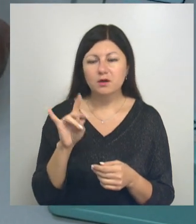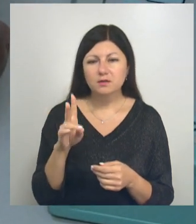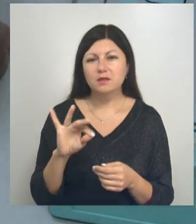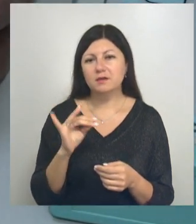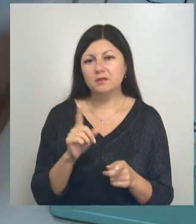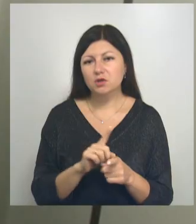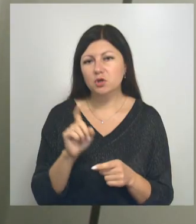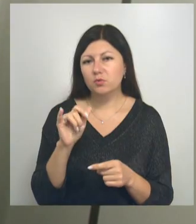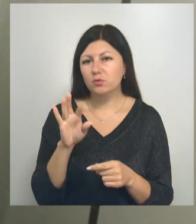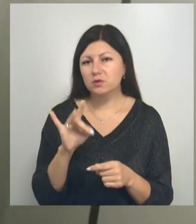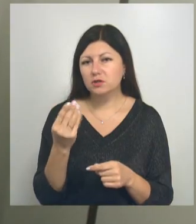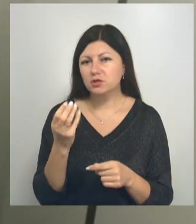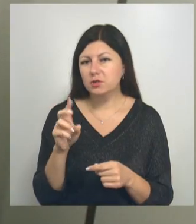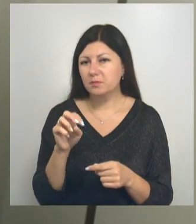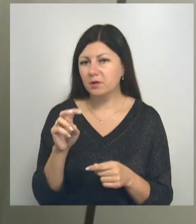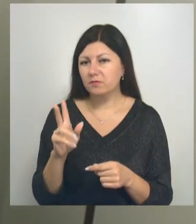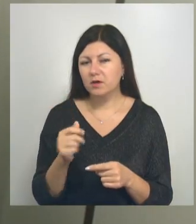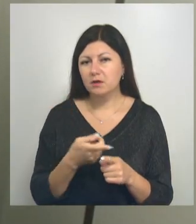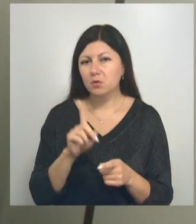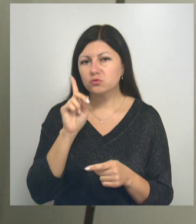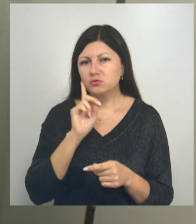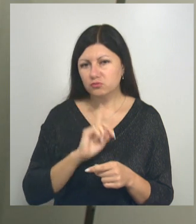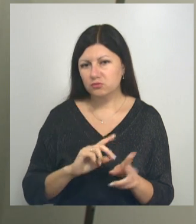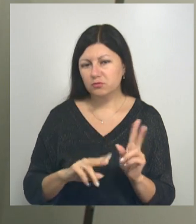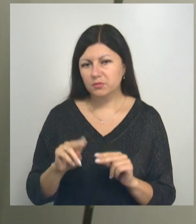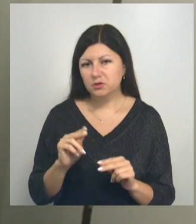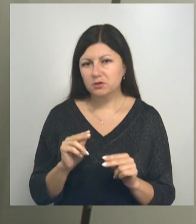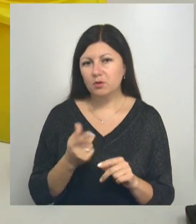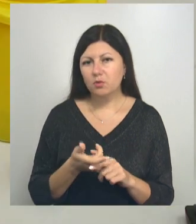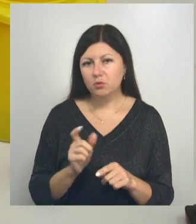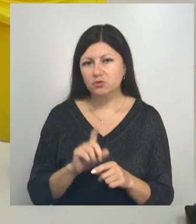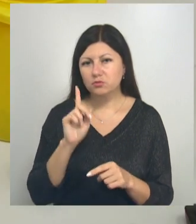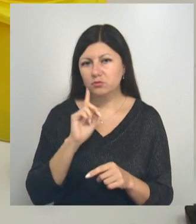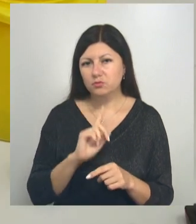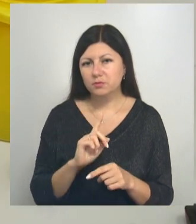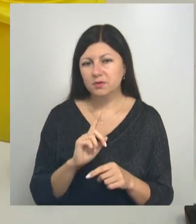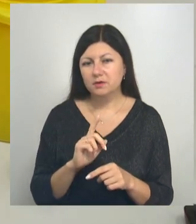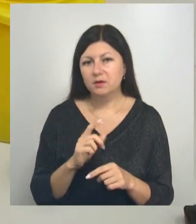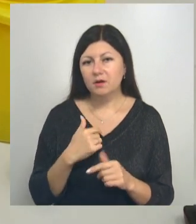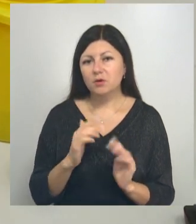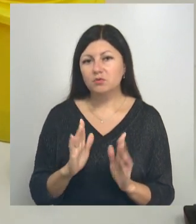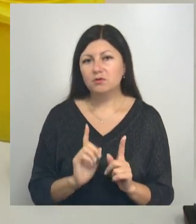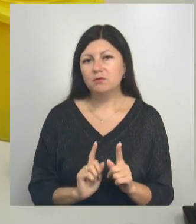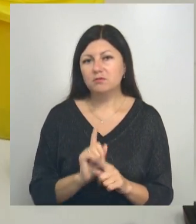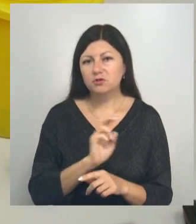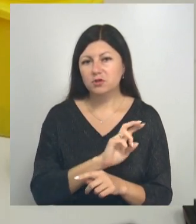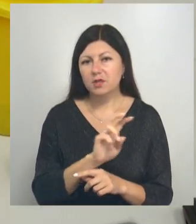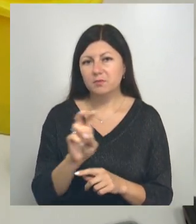хутора Шепелевка. Я считаю, что это очень удобно. Очень удобно. Я только начала обходить.